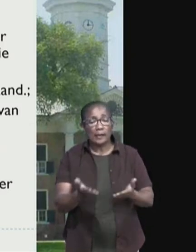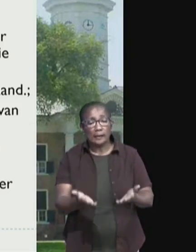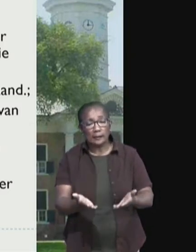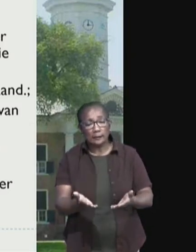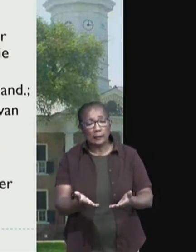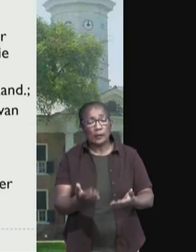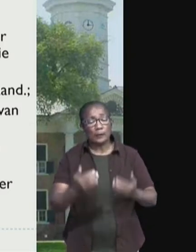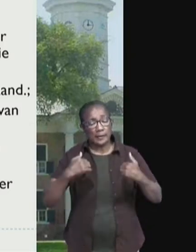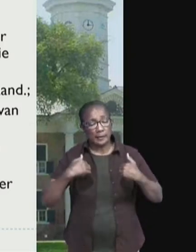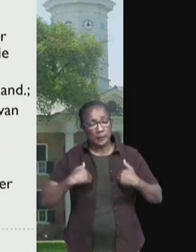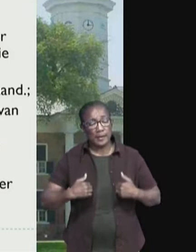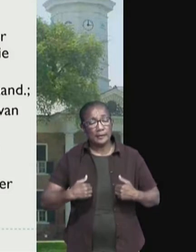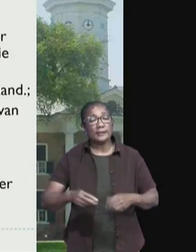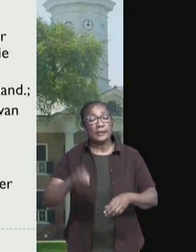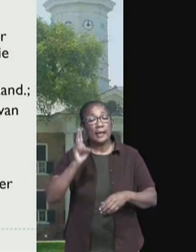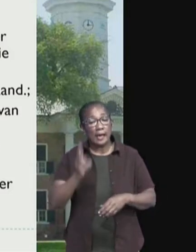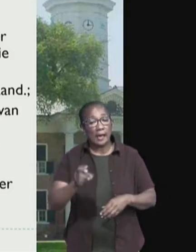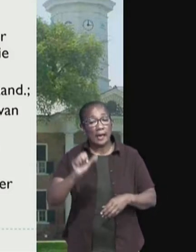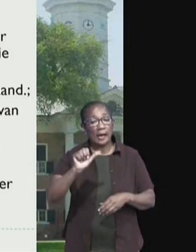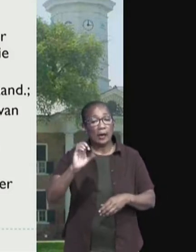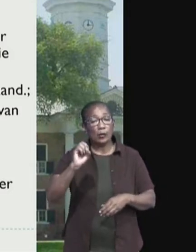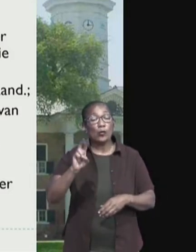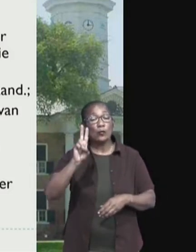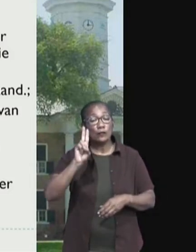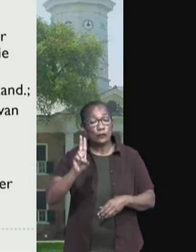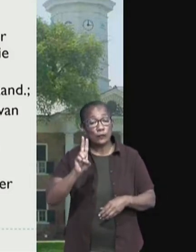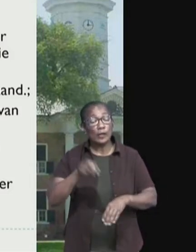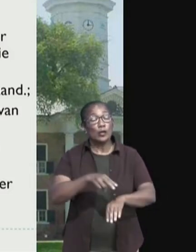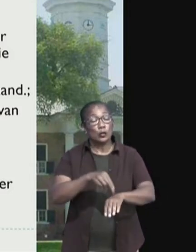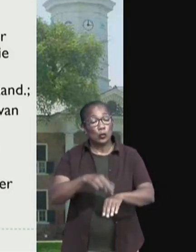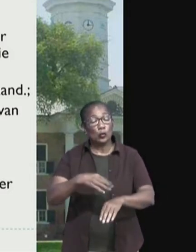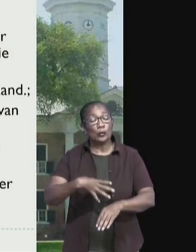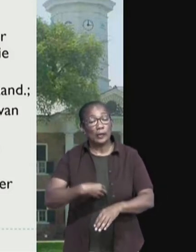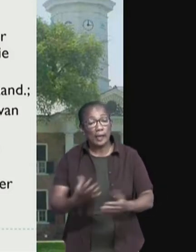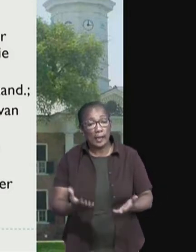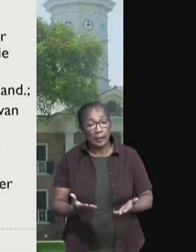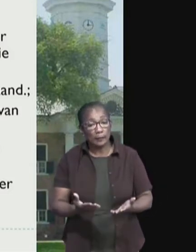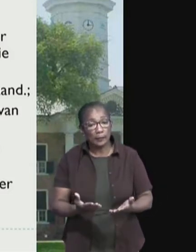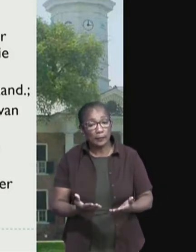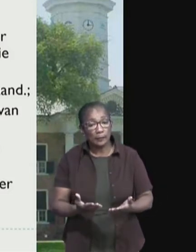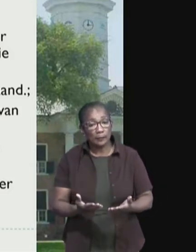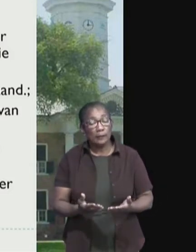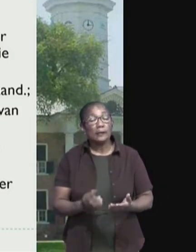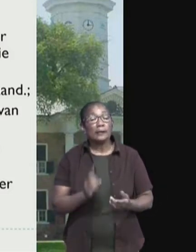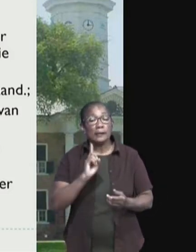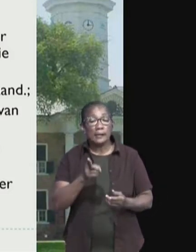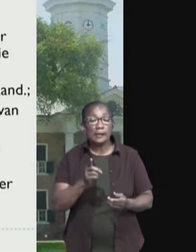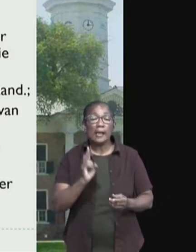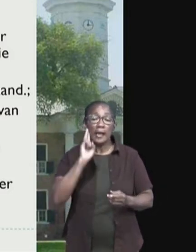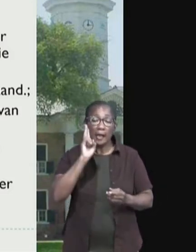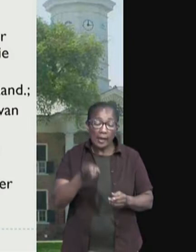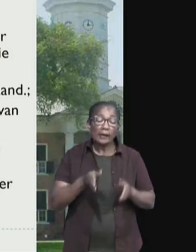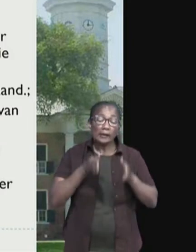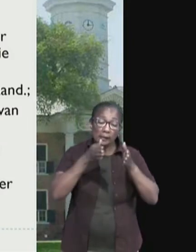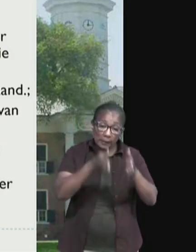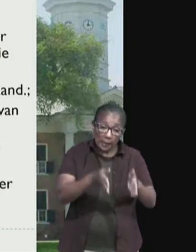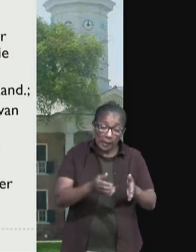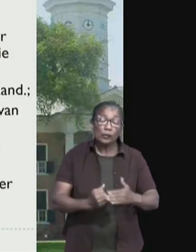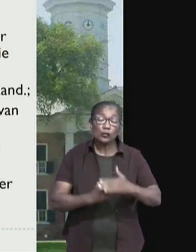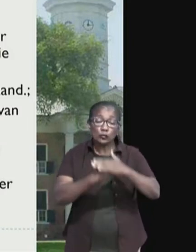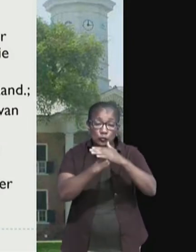dus de mensen die echt de AUV nodig hebben, die toch wel gericht de steun